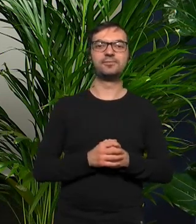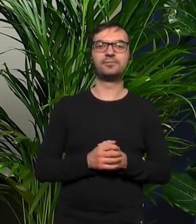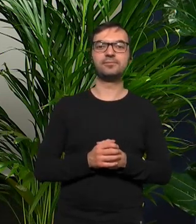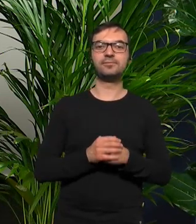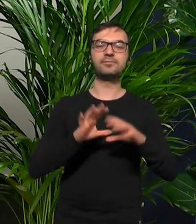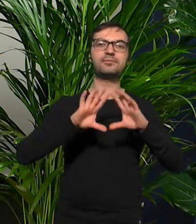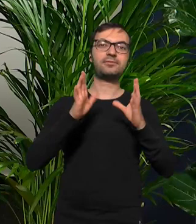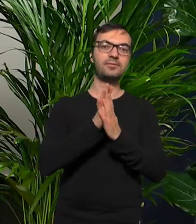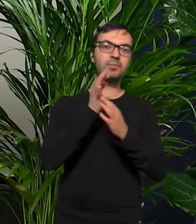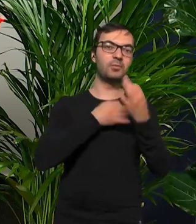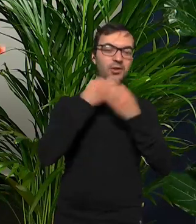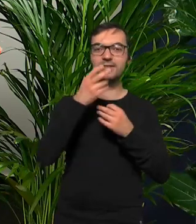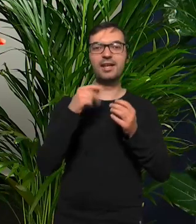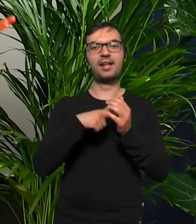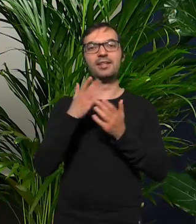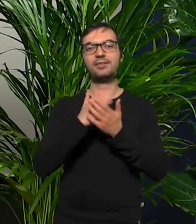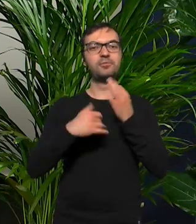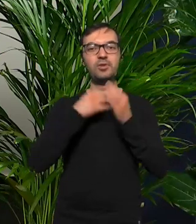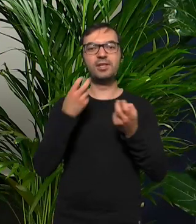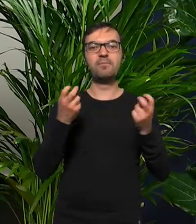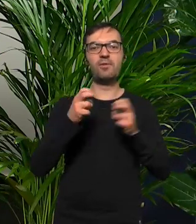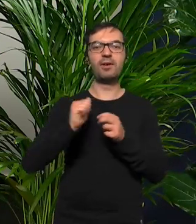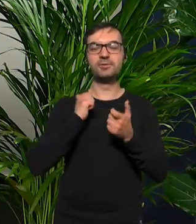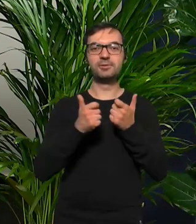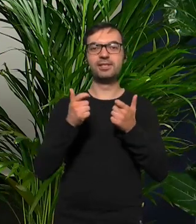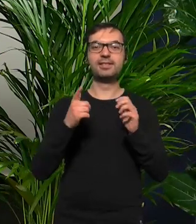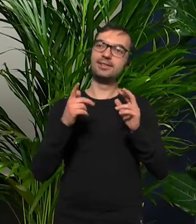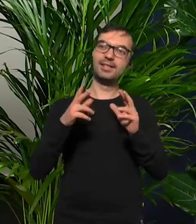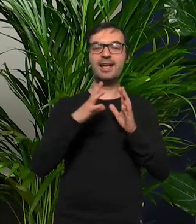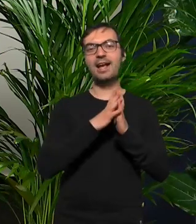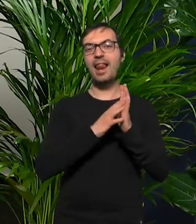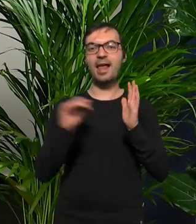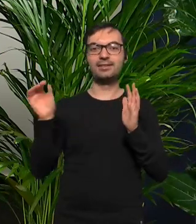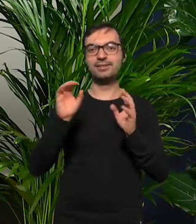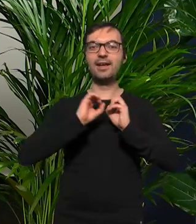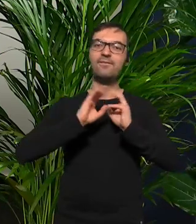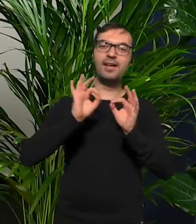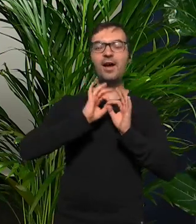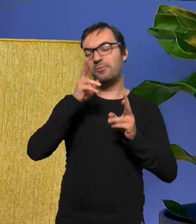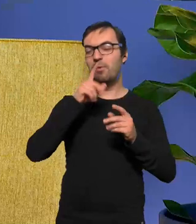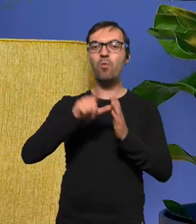utwory może nie wszystkie ale powstawały tak żeby zrobić takie klasyczne oprowadzanie po płycie